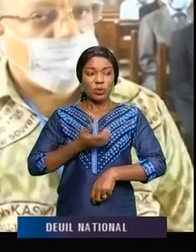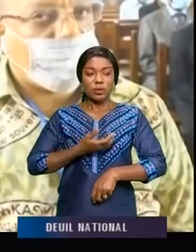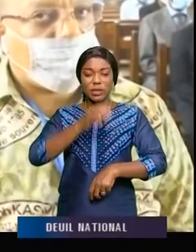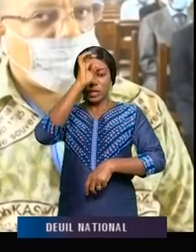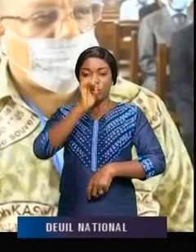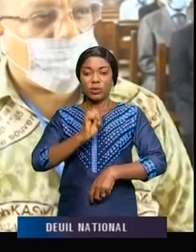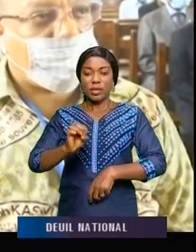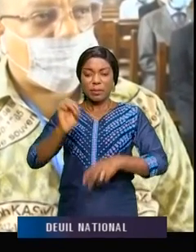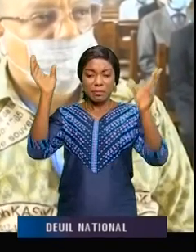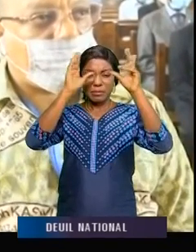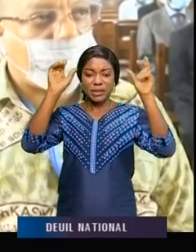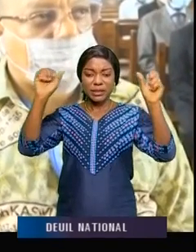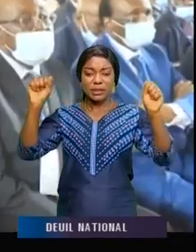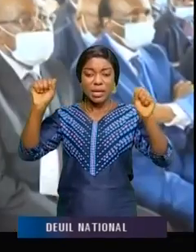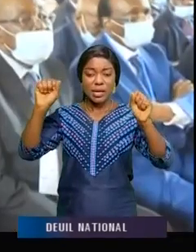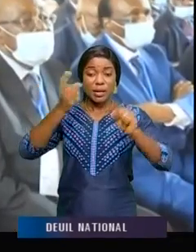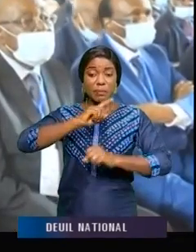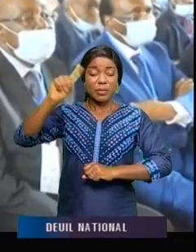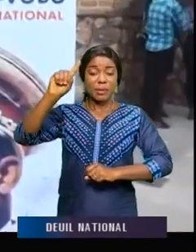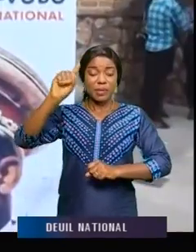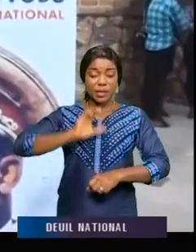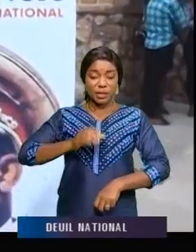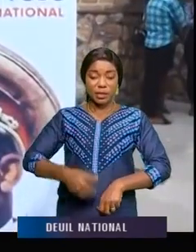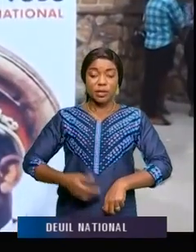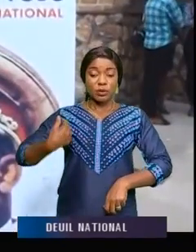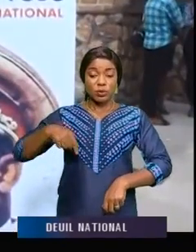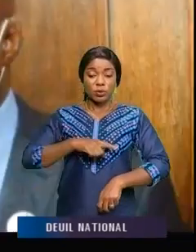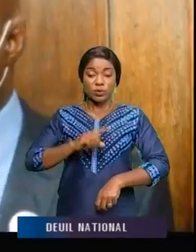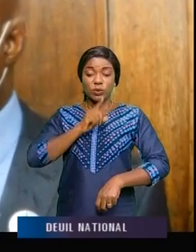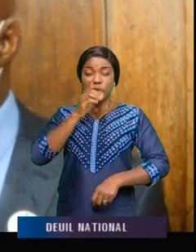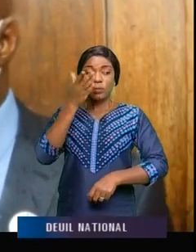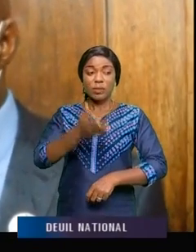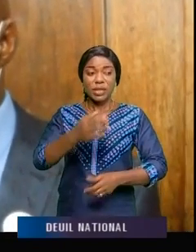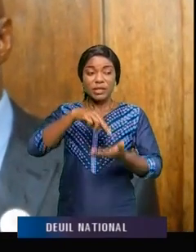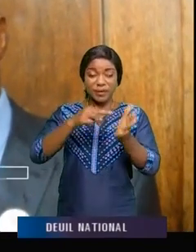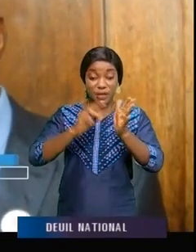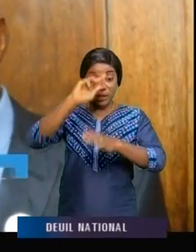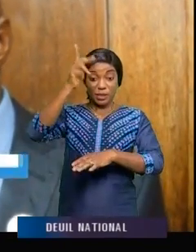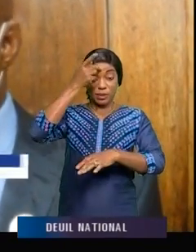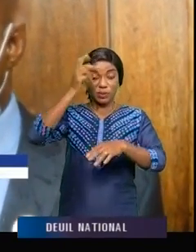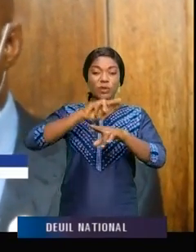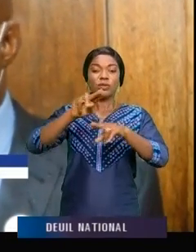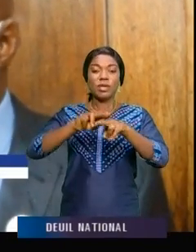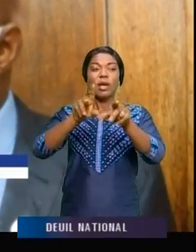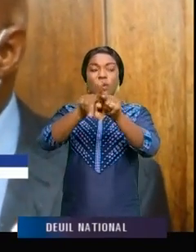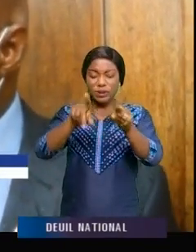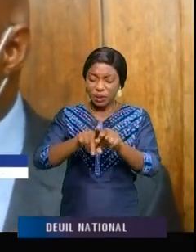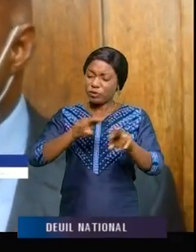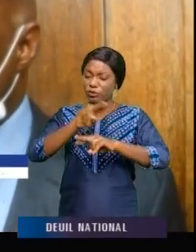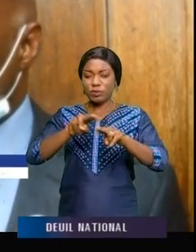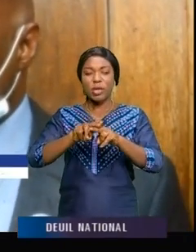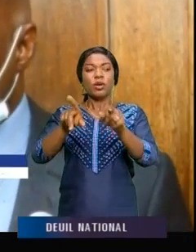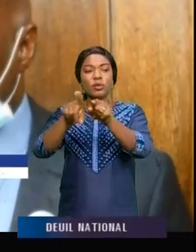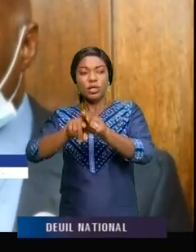au Kassavoubou. Donc, nous sommes là, c'est un patrimoine national, mais il est tout à fait normal que les siens